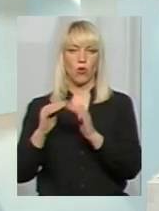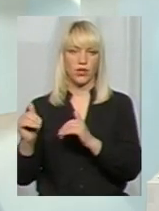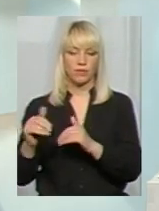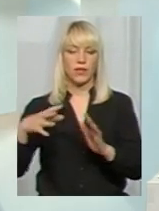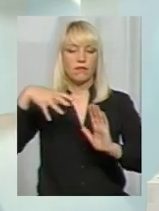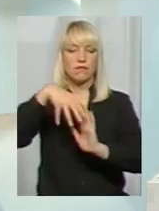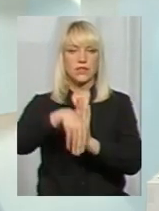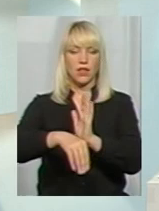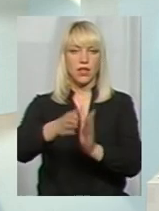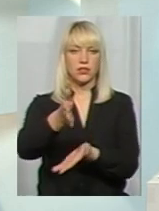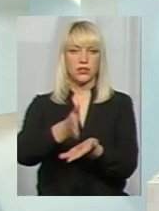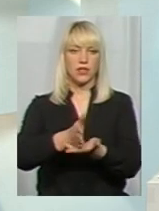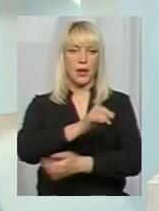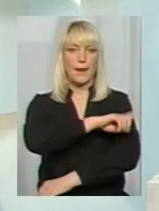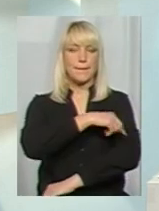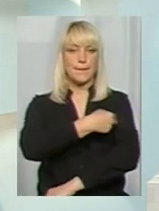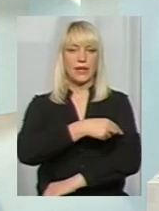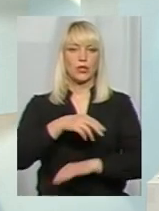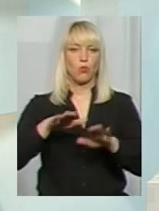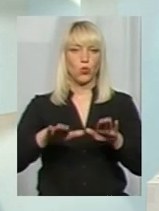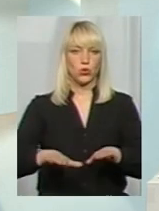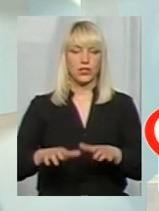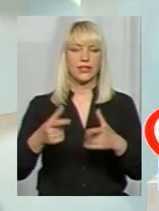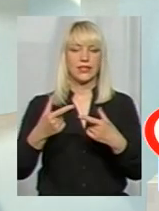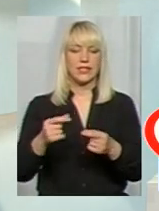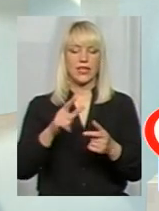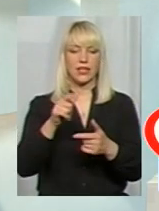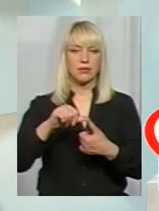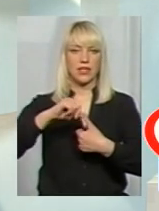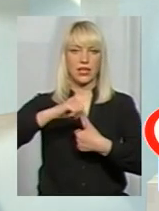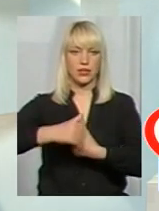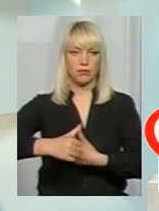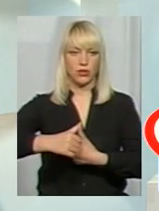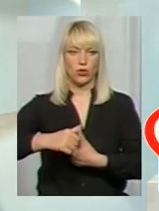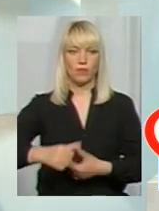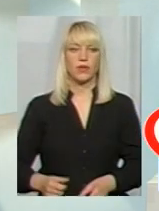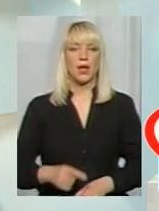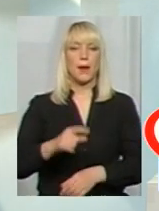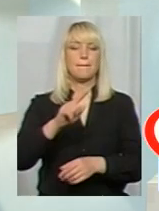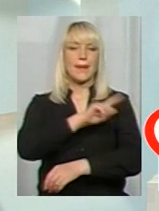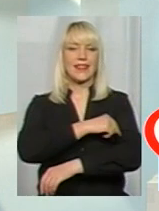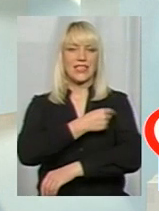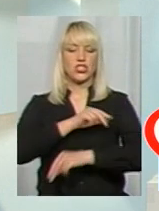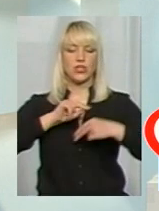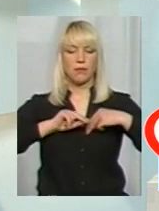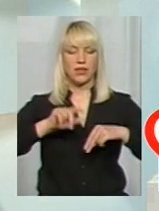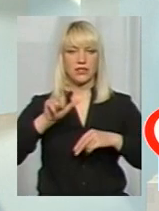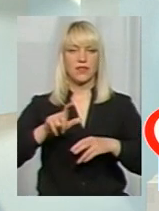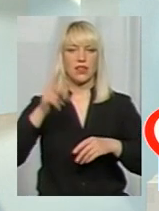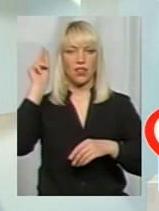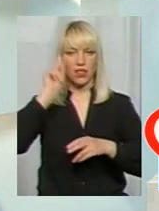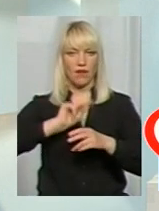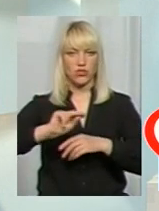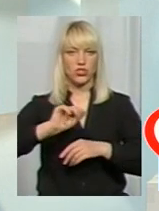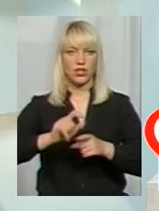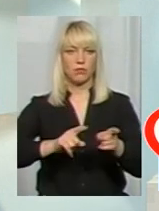складі є медпункт, за яким закріплений медичний працівник, навчений, підготовлений і